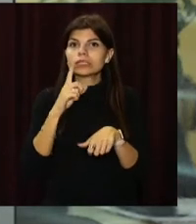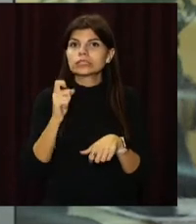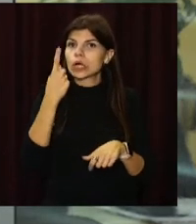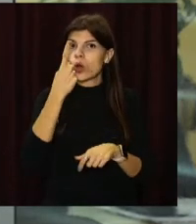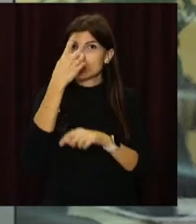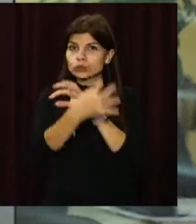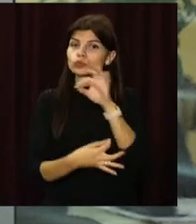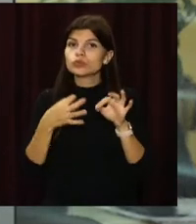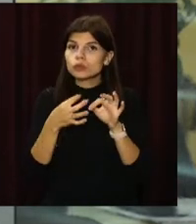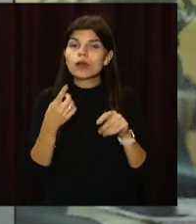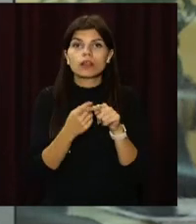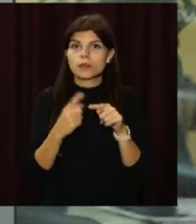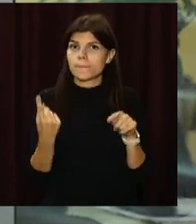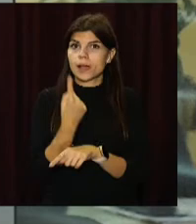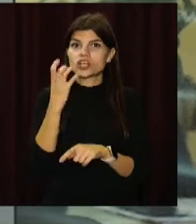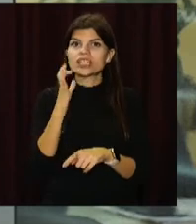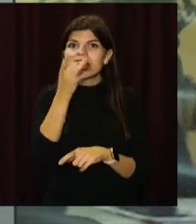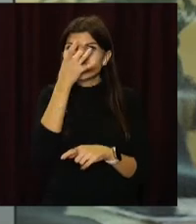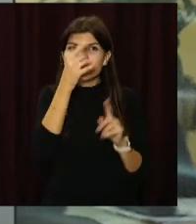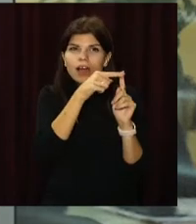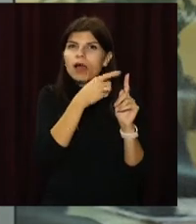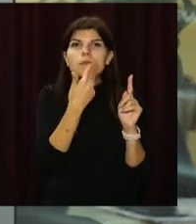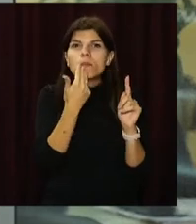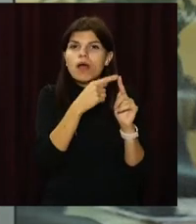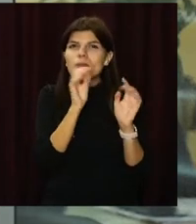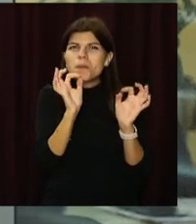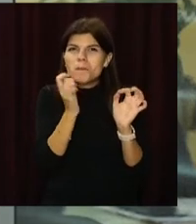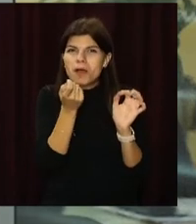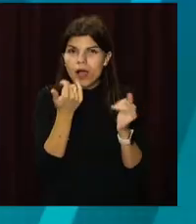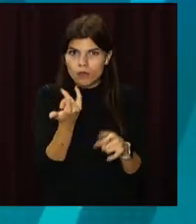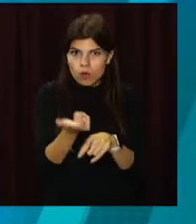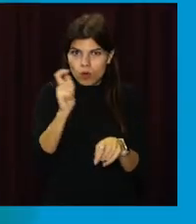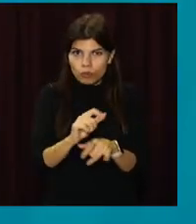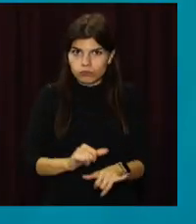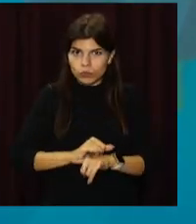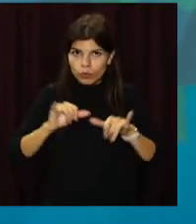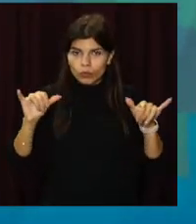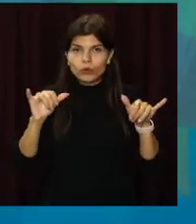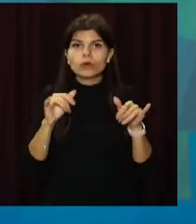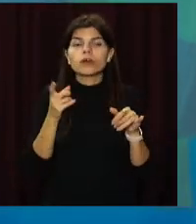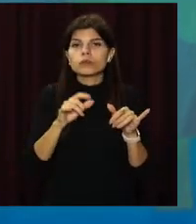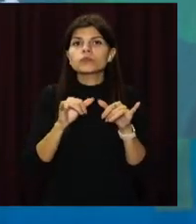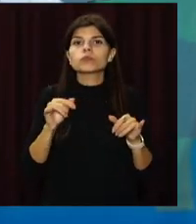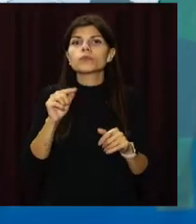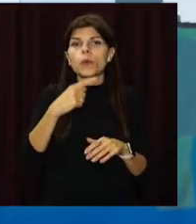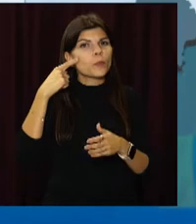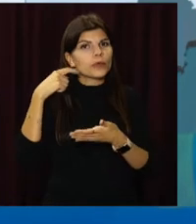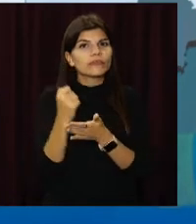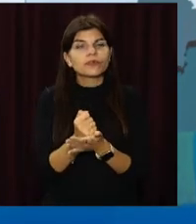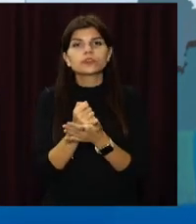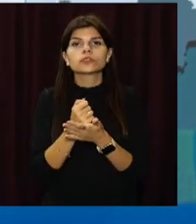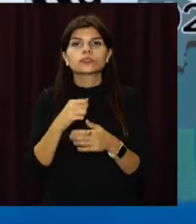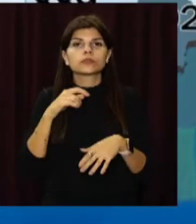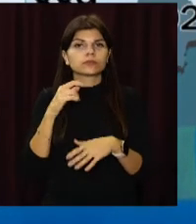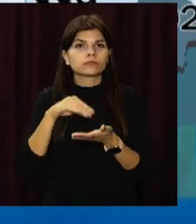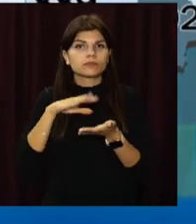попередню добу. Це вперше з квітня, кажуть у МОЗ. І хвороба продовжує стрімко ширитися. Найбільшу кількість підтверджених випадків